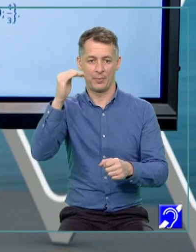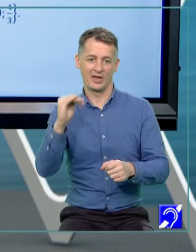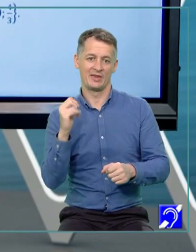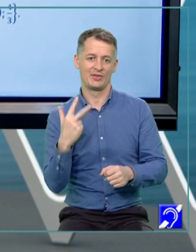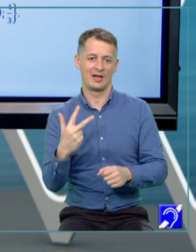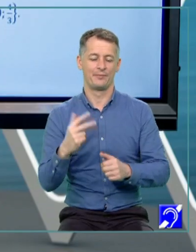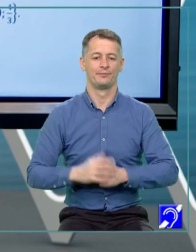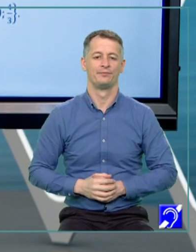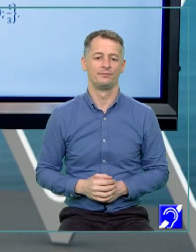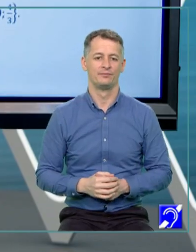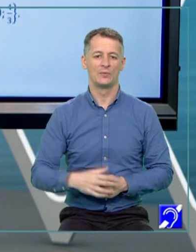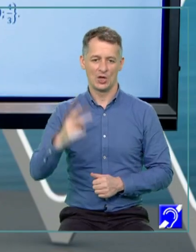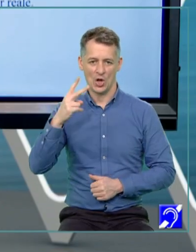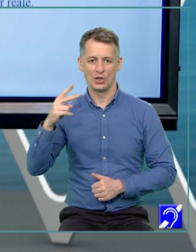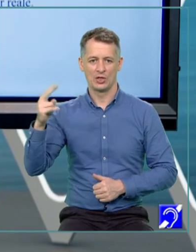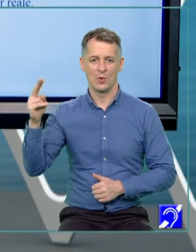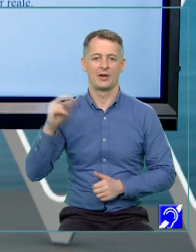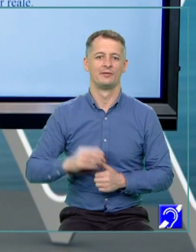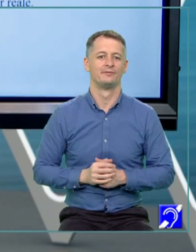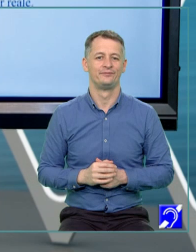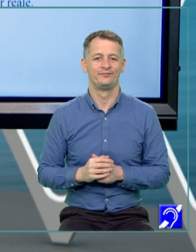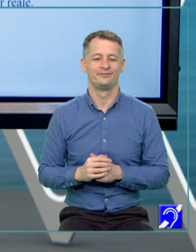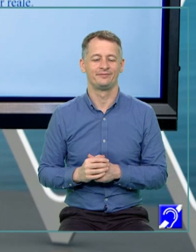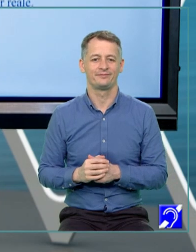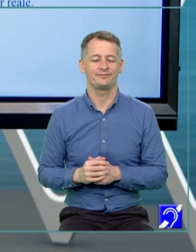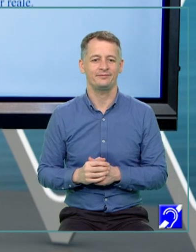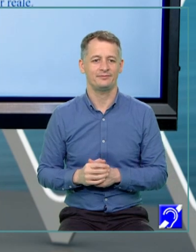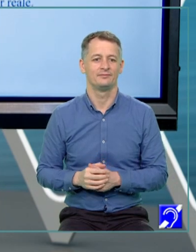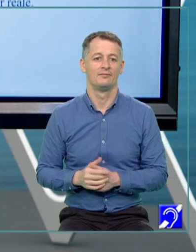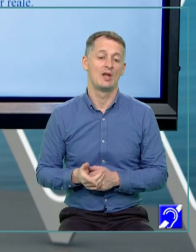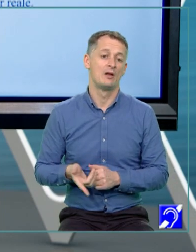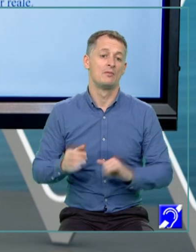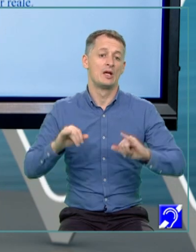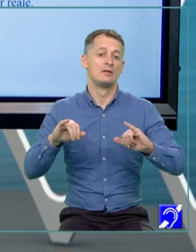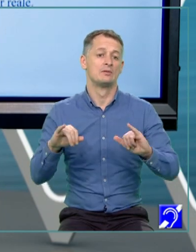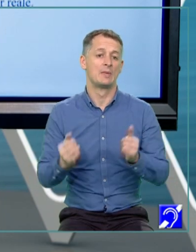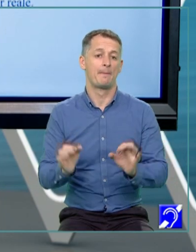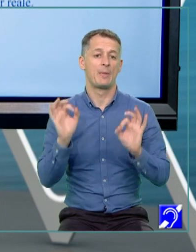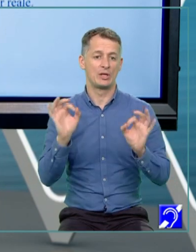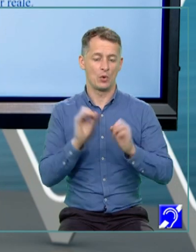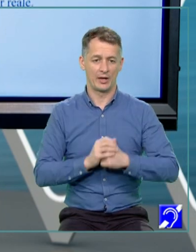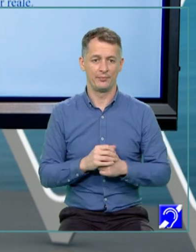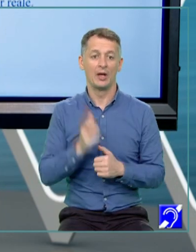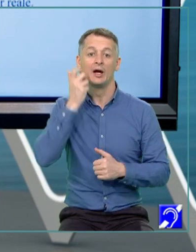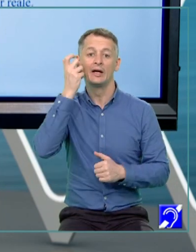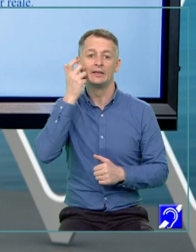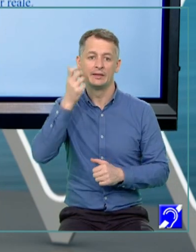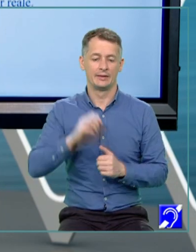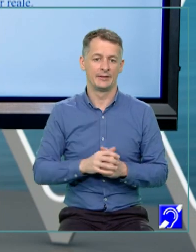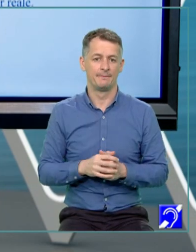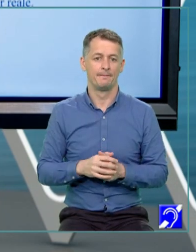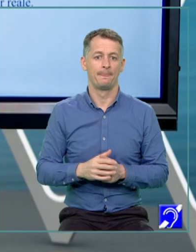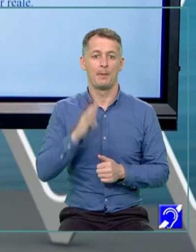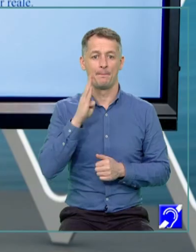să mergem mai departe și ajungem la un alt caz particular, și anume atunci când B este